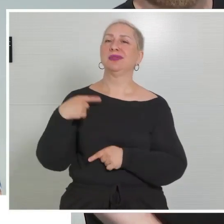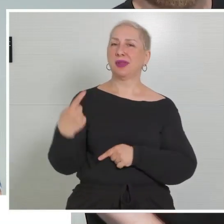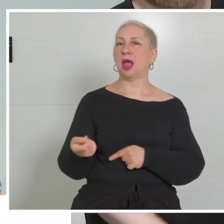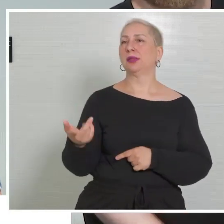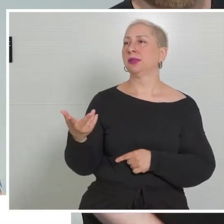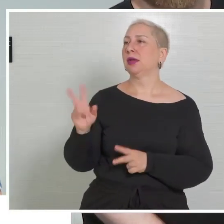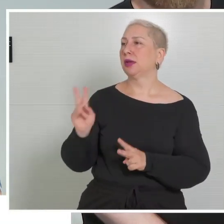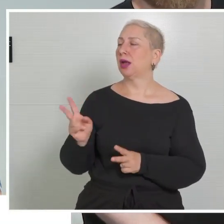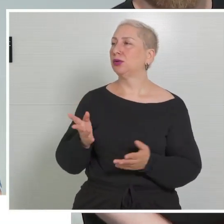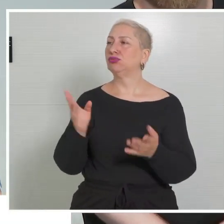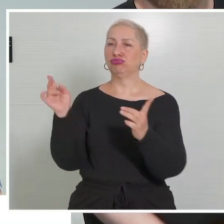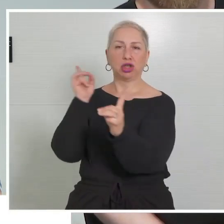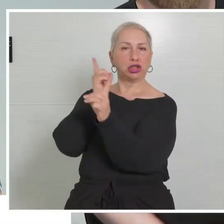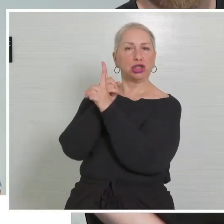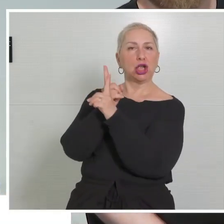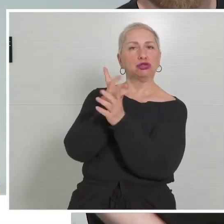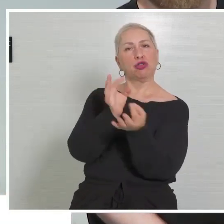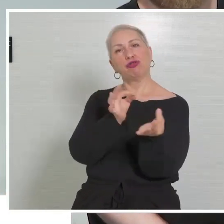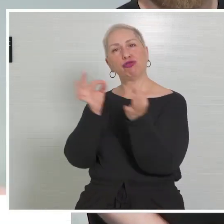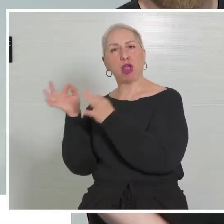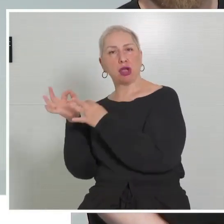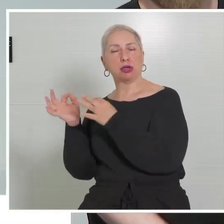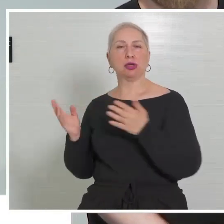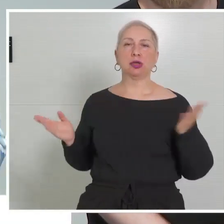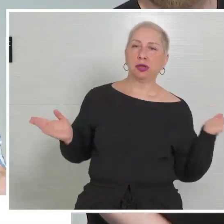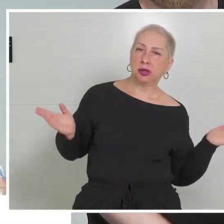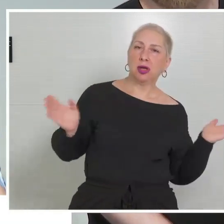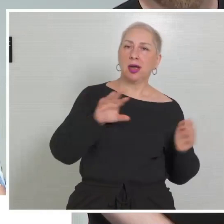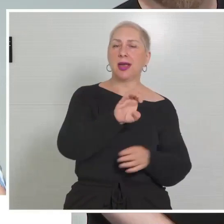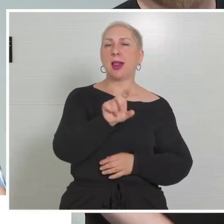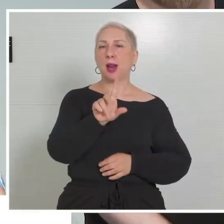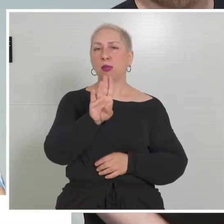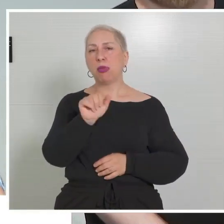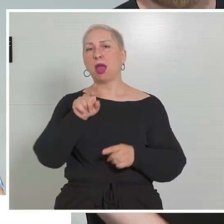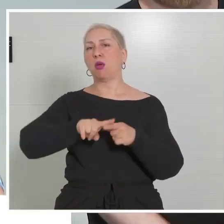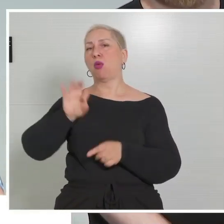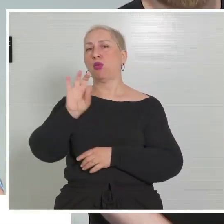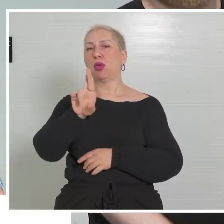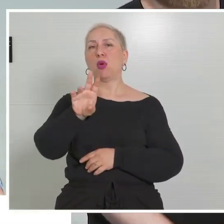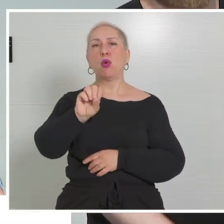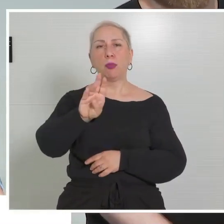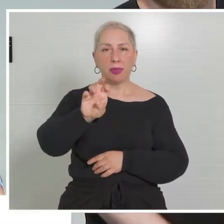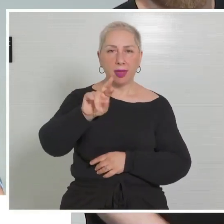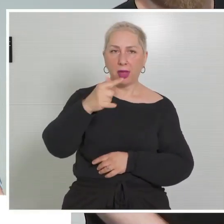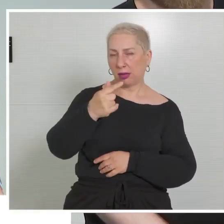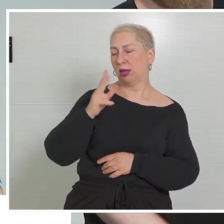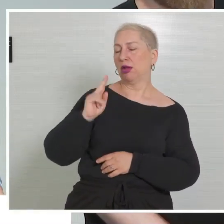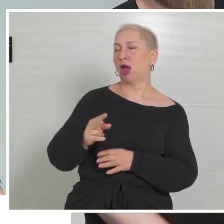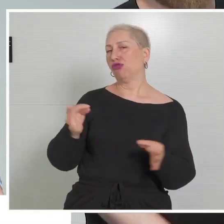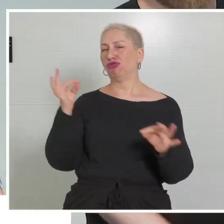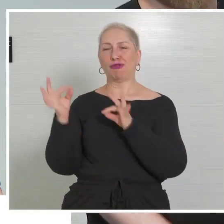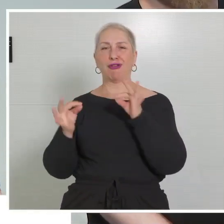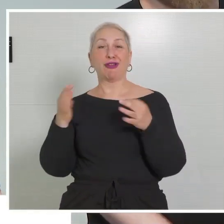einladen, dass Sie auch direkt Ihre Fragen an den Elber bzw. an den Robert stellen können, die das Thema Zivildienst betreffen.